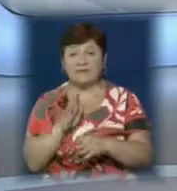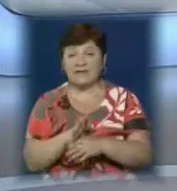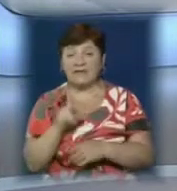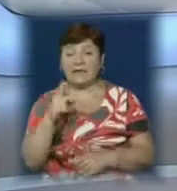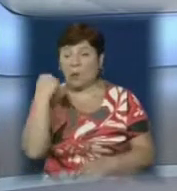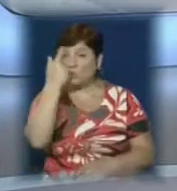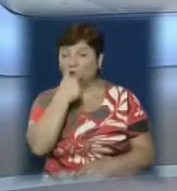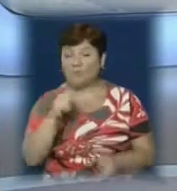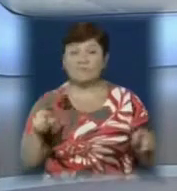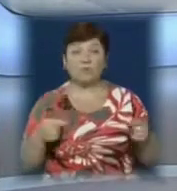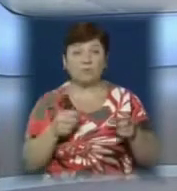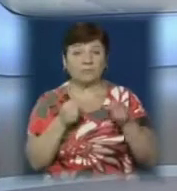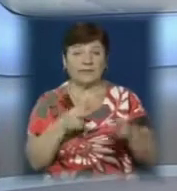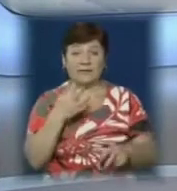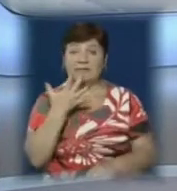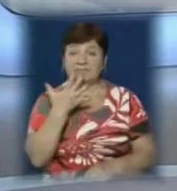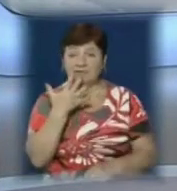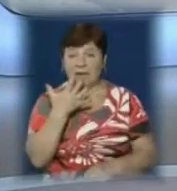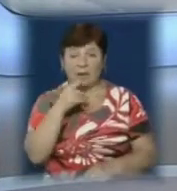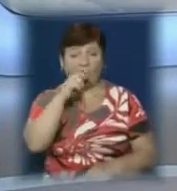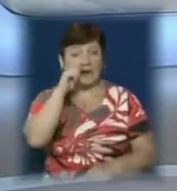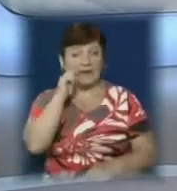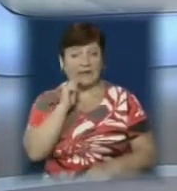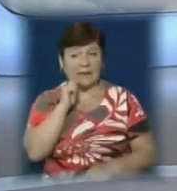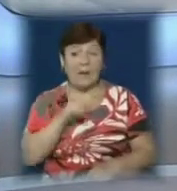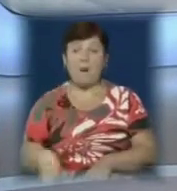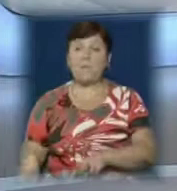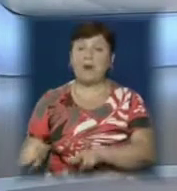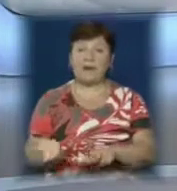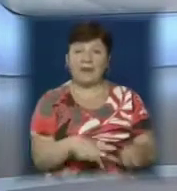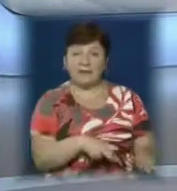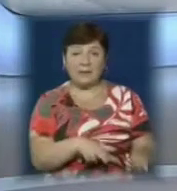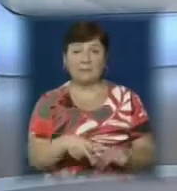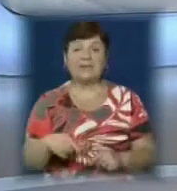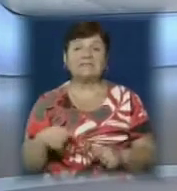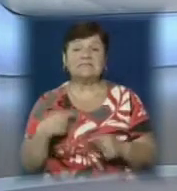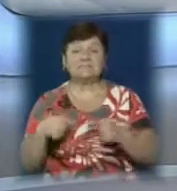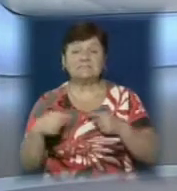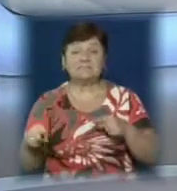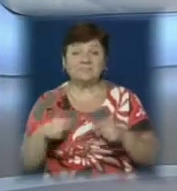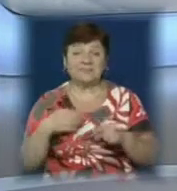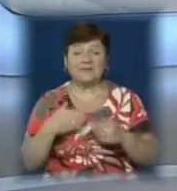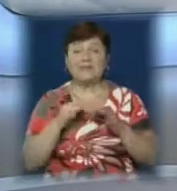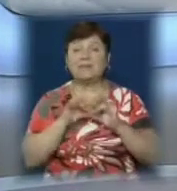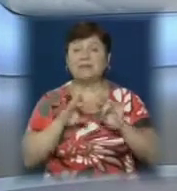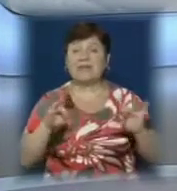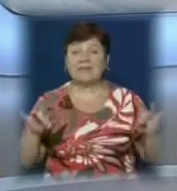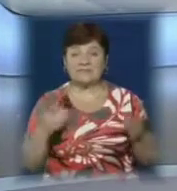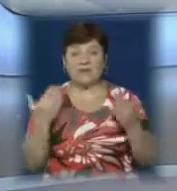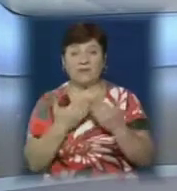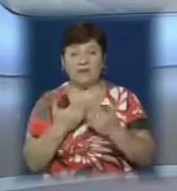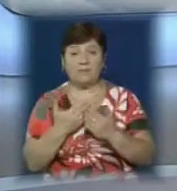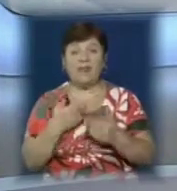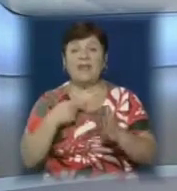особи, які створюють загрозу національній безпеці України. Паралельно набула чинності заборона розповсюдження та демонстрації фільмів і